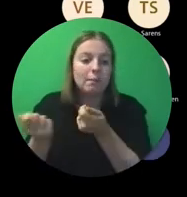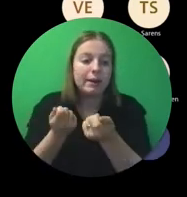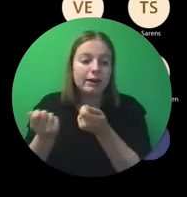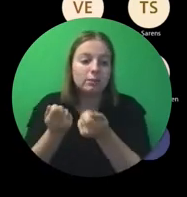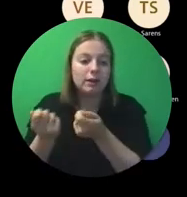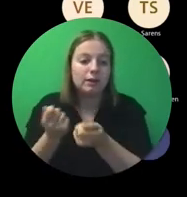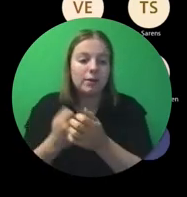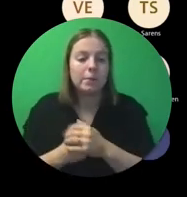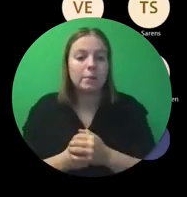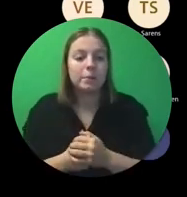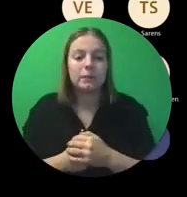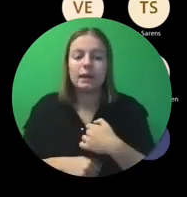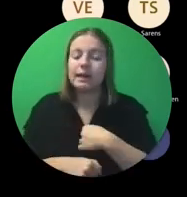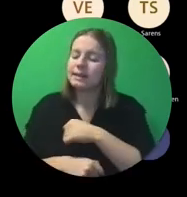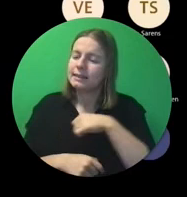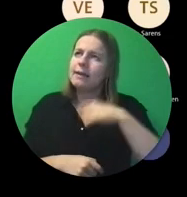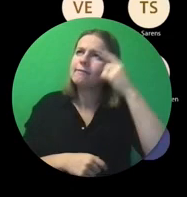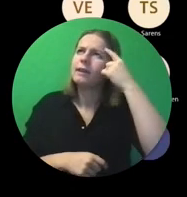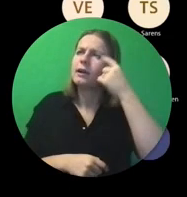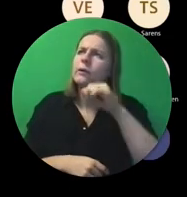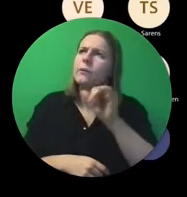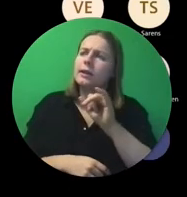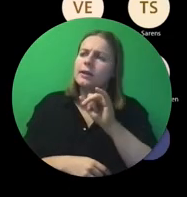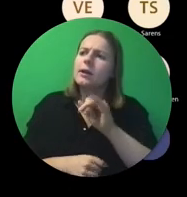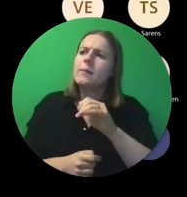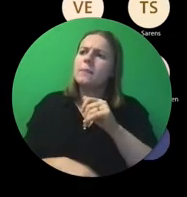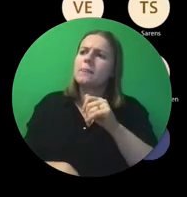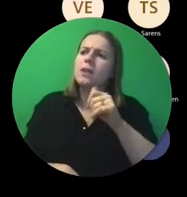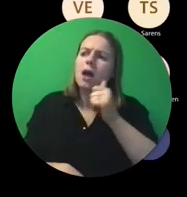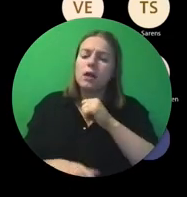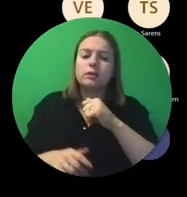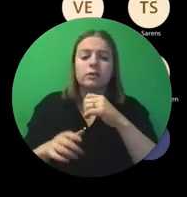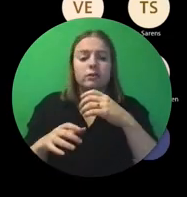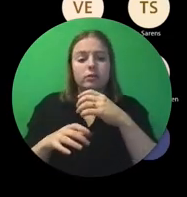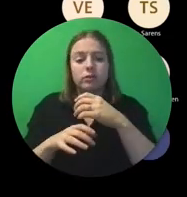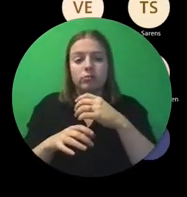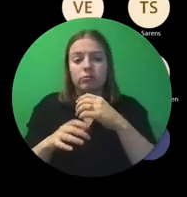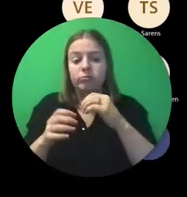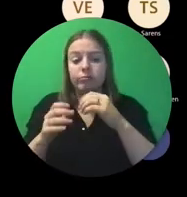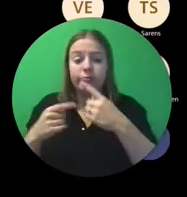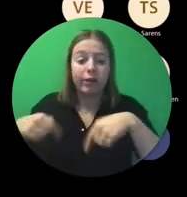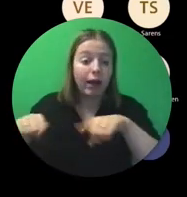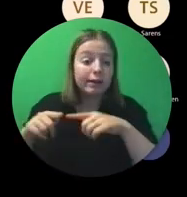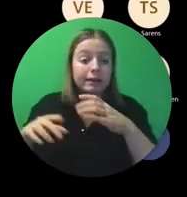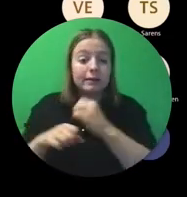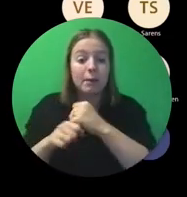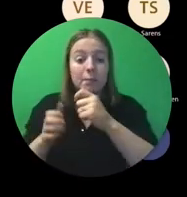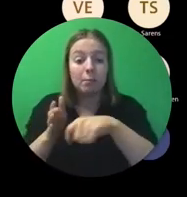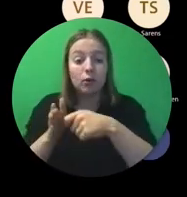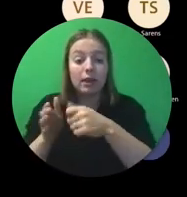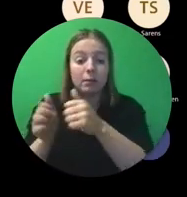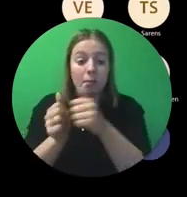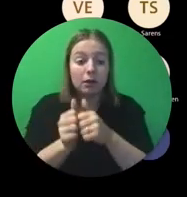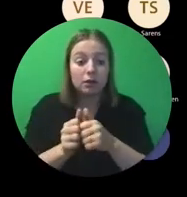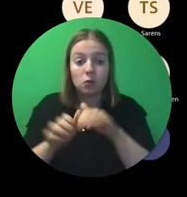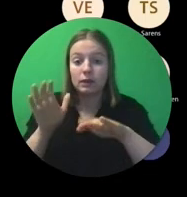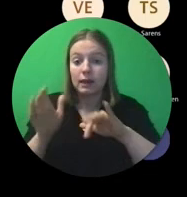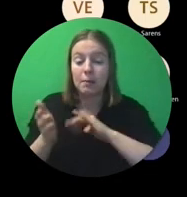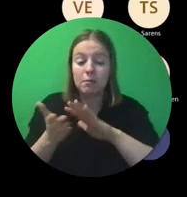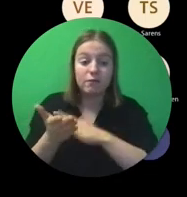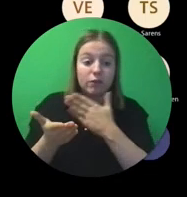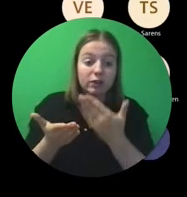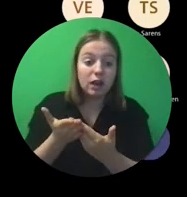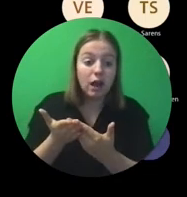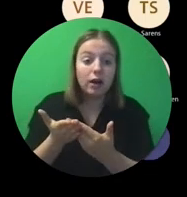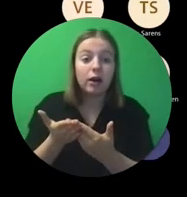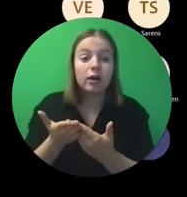Iets waar ik daar spontaan aan denk, is waarschijnlijk als je met je projectpartners een meeting hebt, dat daar waarschijnlijk ook wel een kort verslag of zo van zal